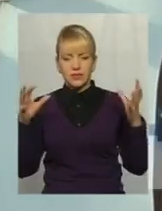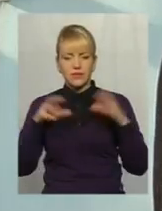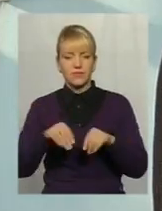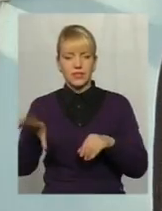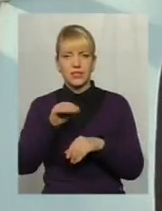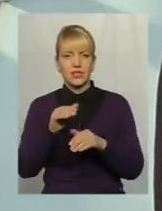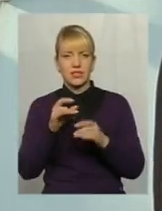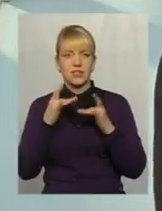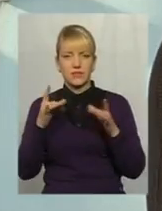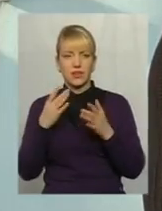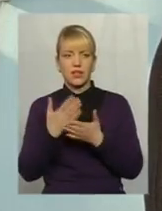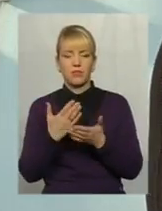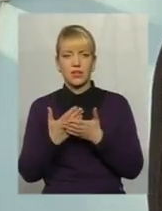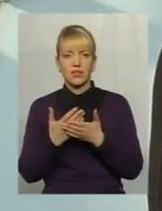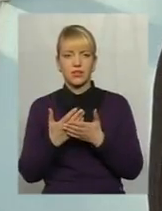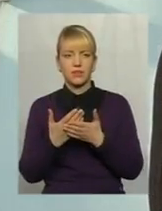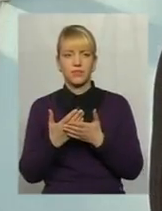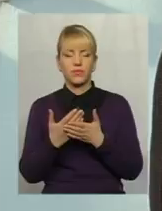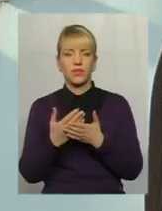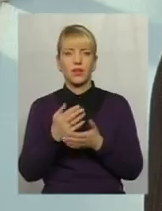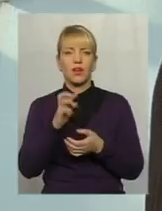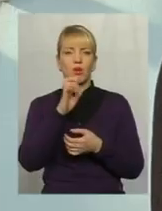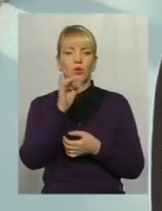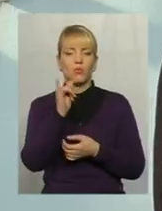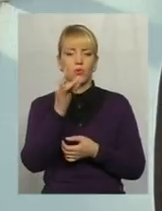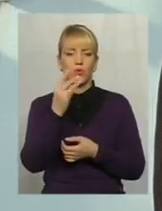Якщо, наприклад, взяти якусь бурятті, там,